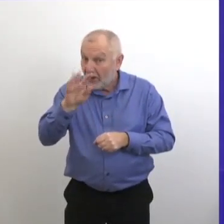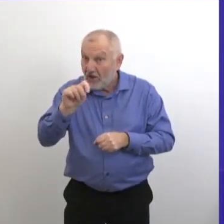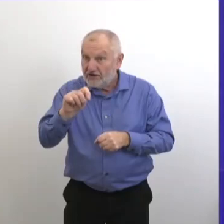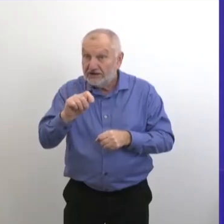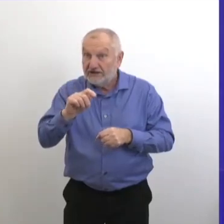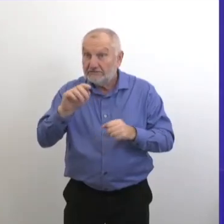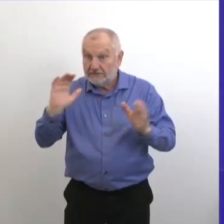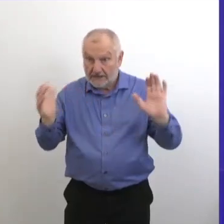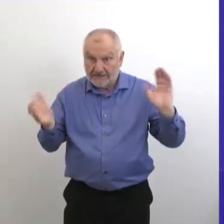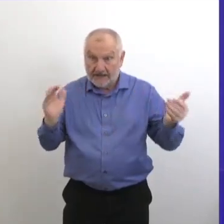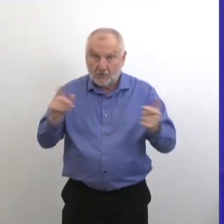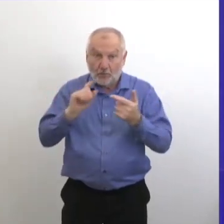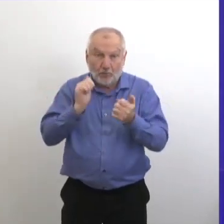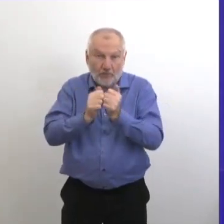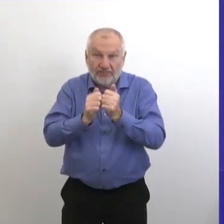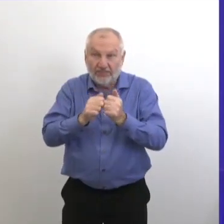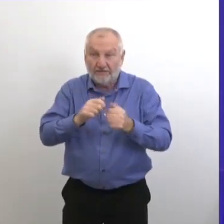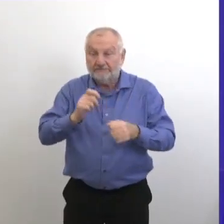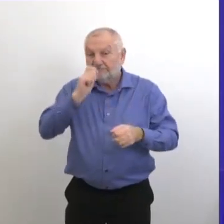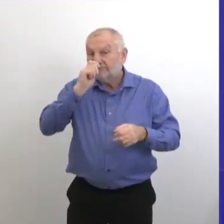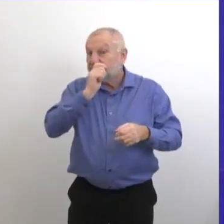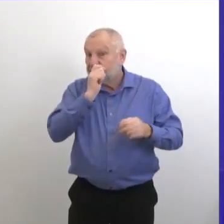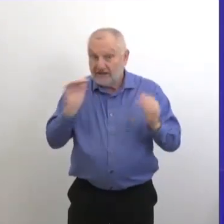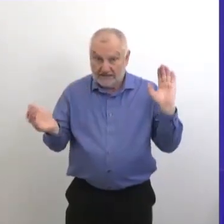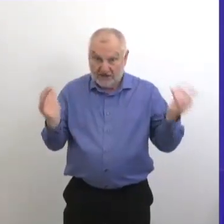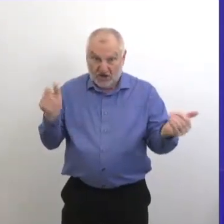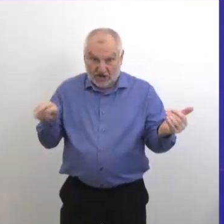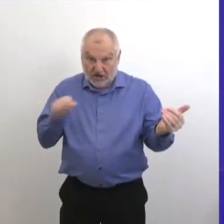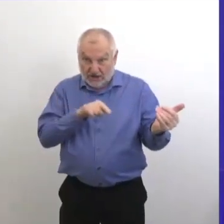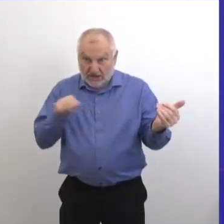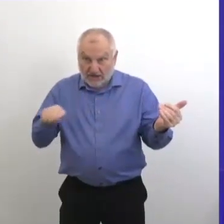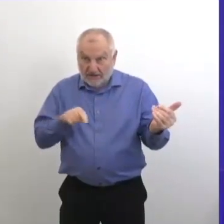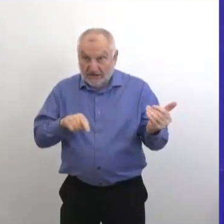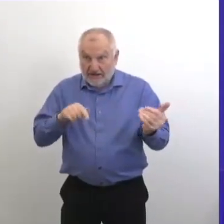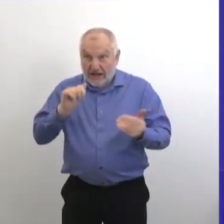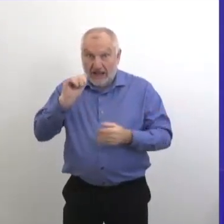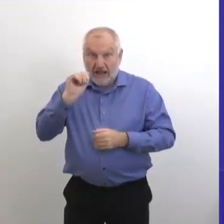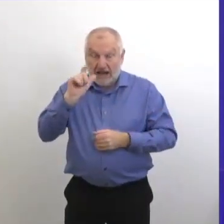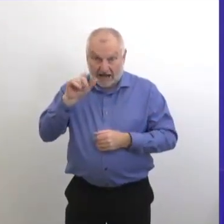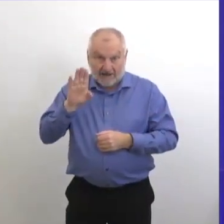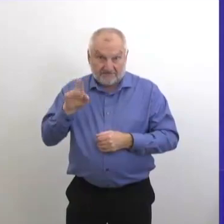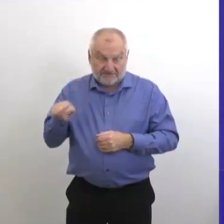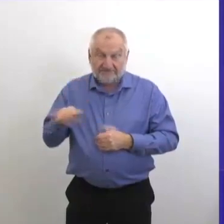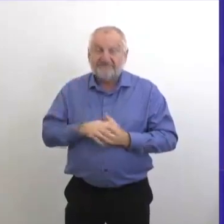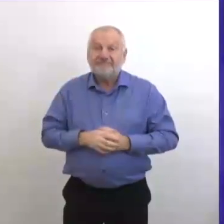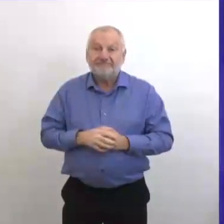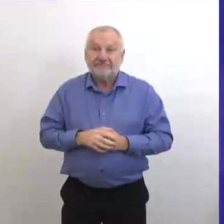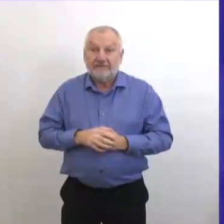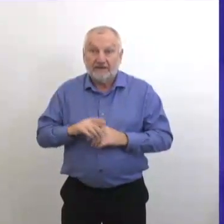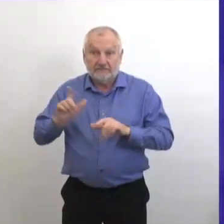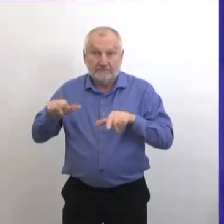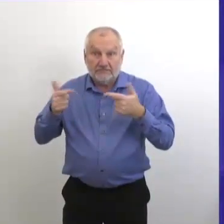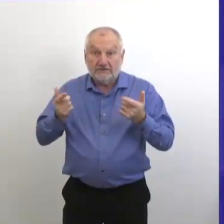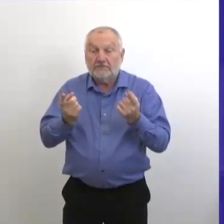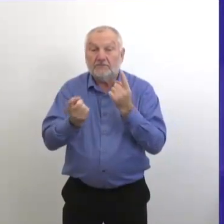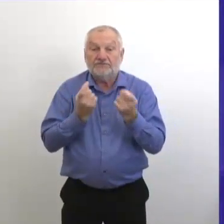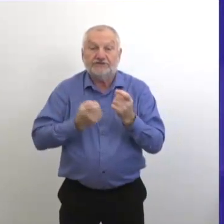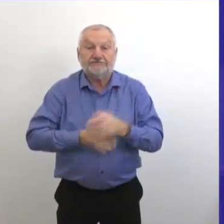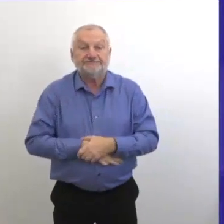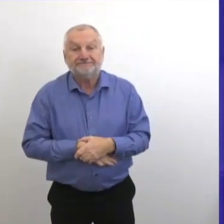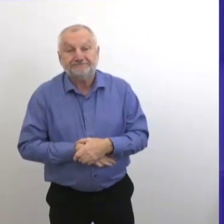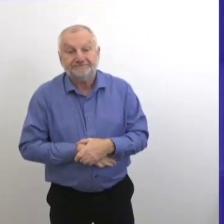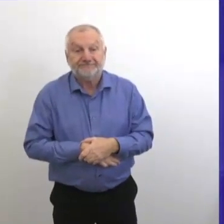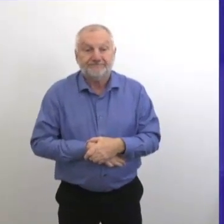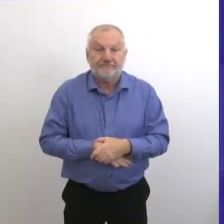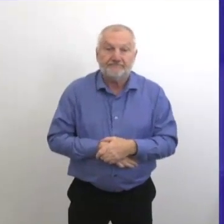avec un test plus conventionnel qui est envoyé au laboratoire CADAM. Sur ce, on peut maintenant ouvrir le micro aux